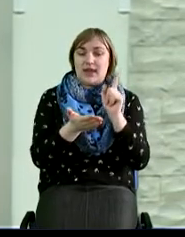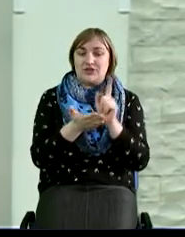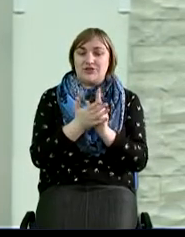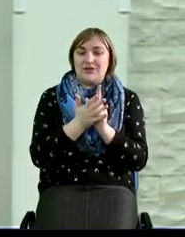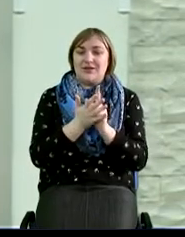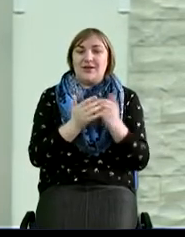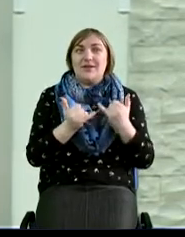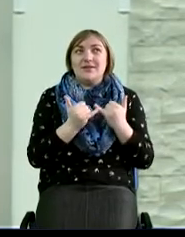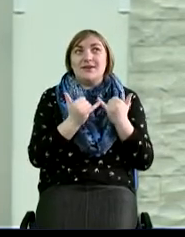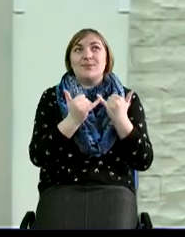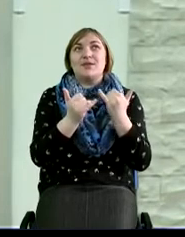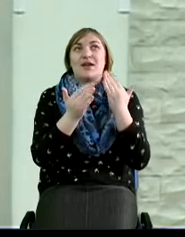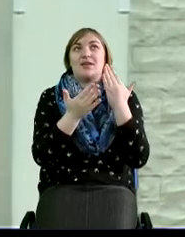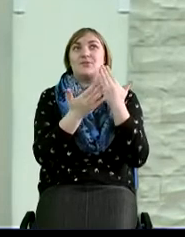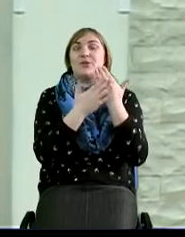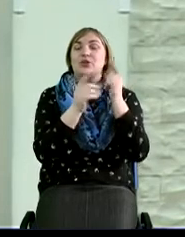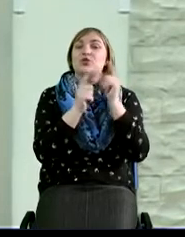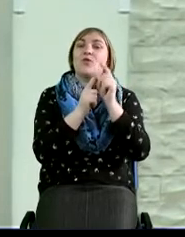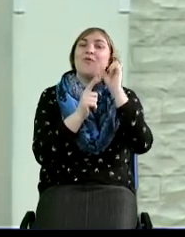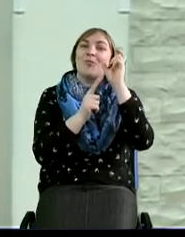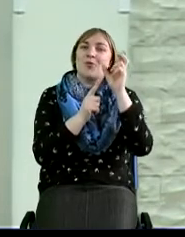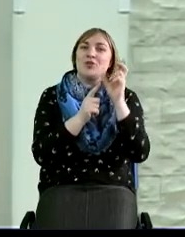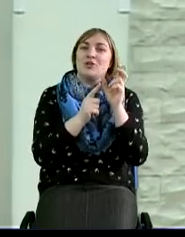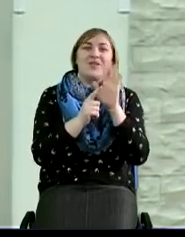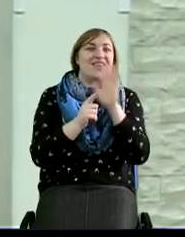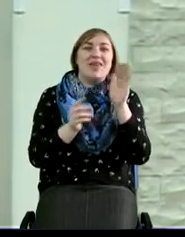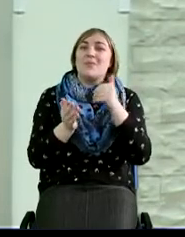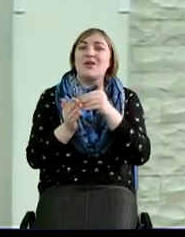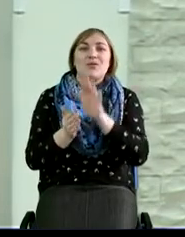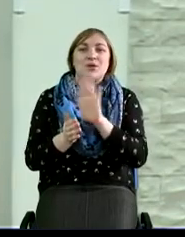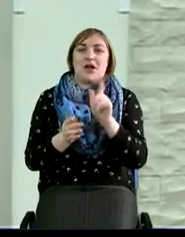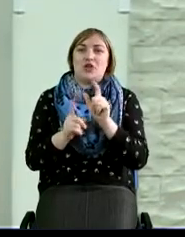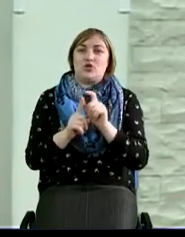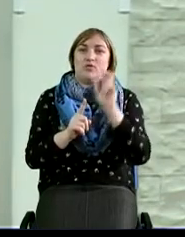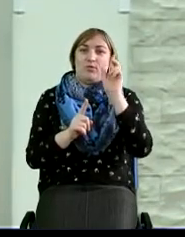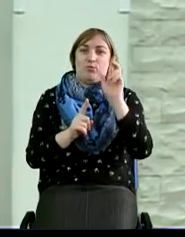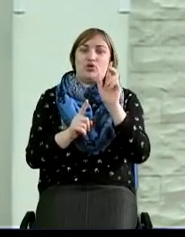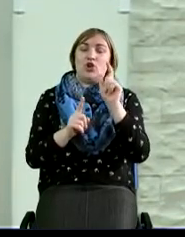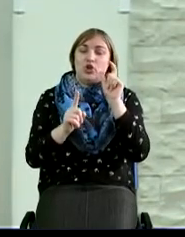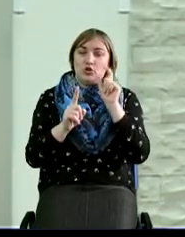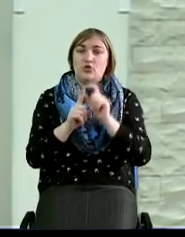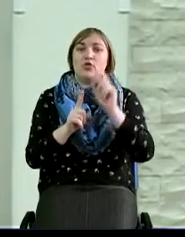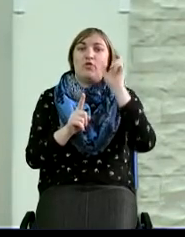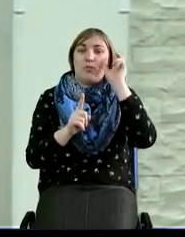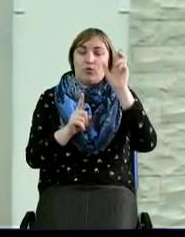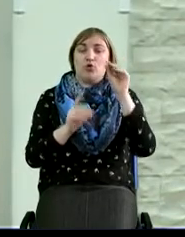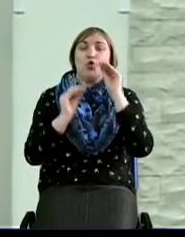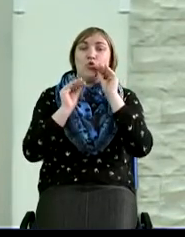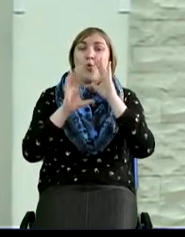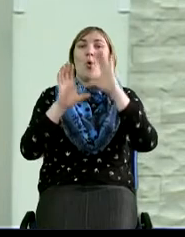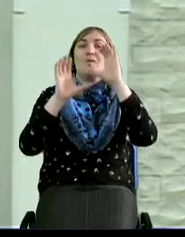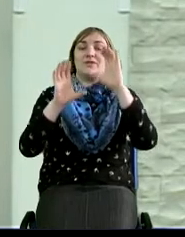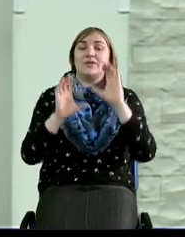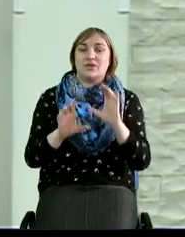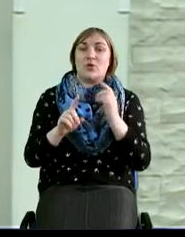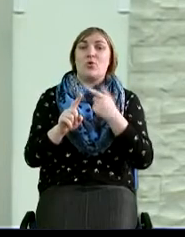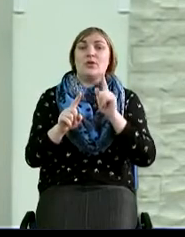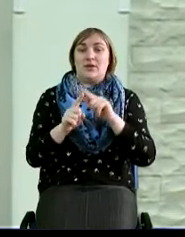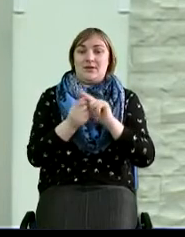трепетать пред Словом Божиим, что мы должны не пренебрегать Словом Божиим, что Слово Божие, духовные законы, они